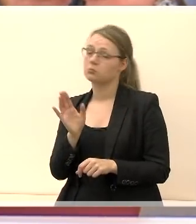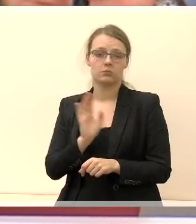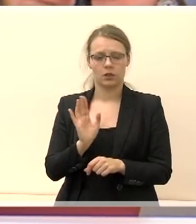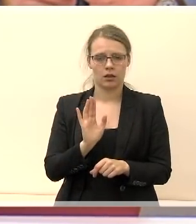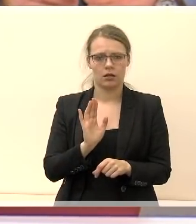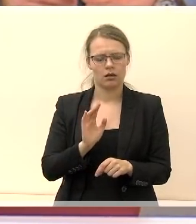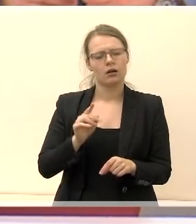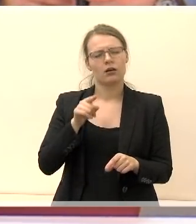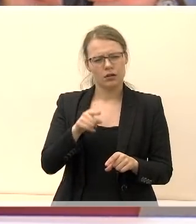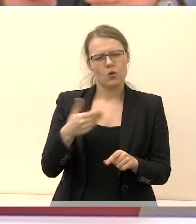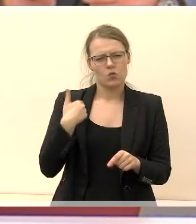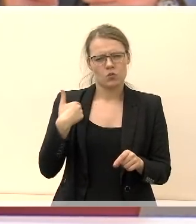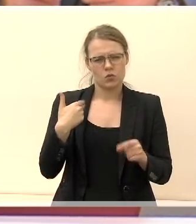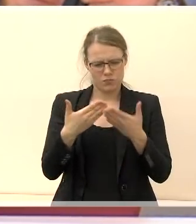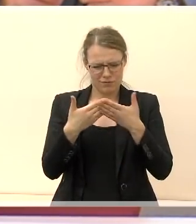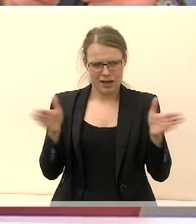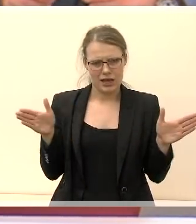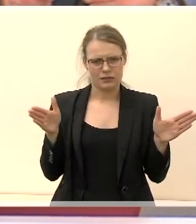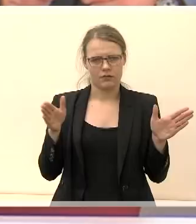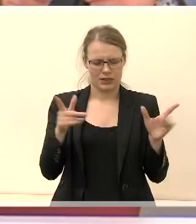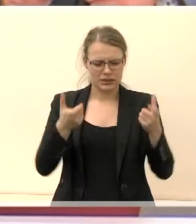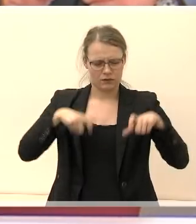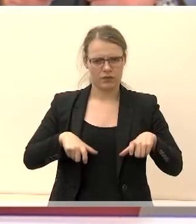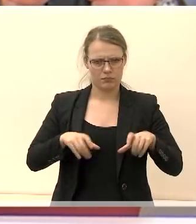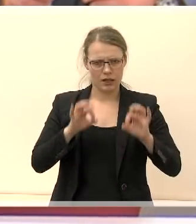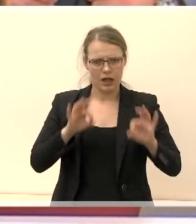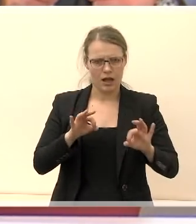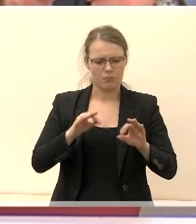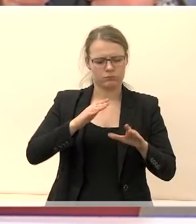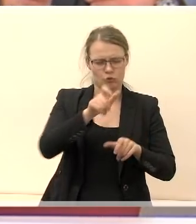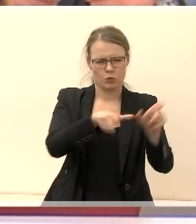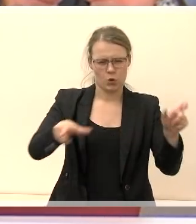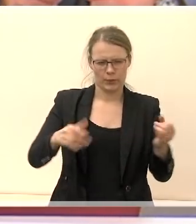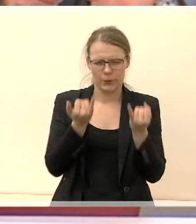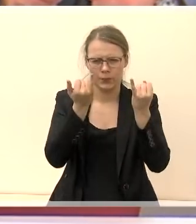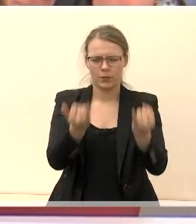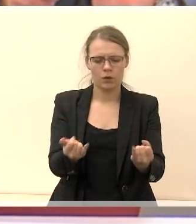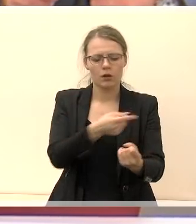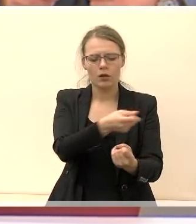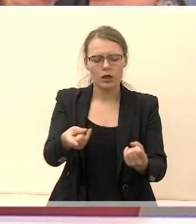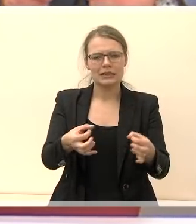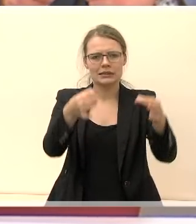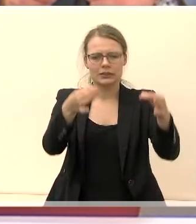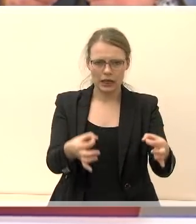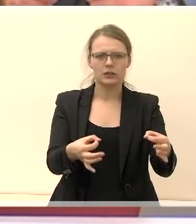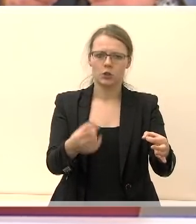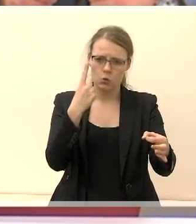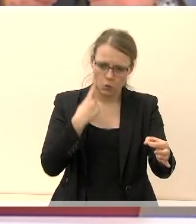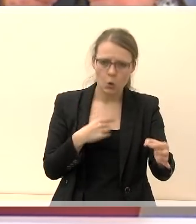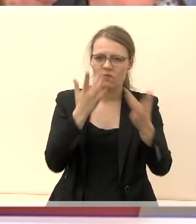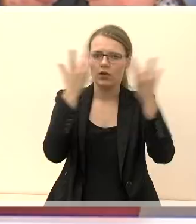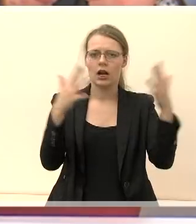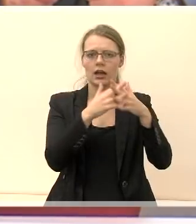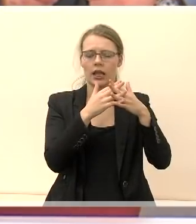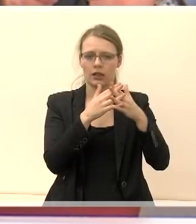atvirą bendruomeniai atsakingą savivaldą, kurioje būtų realizuotas mens teisėje dalyvauti tvarkant viešuosius